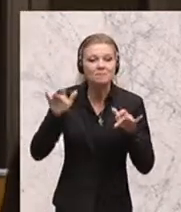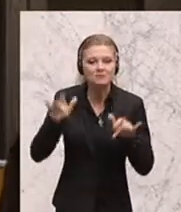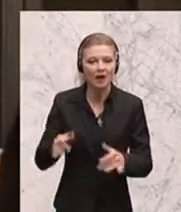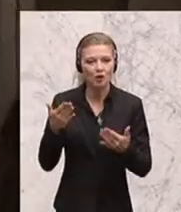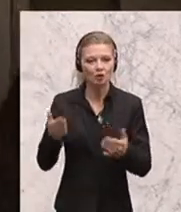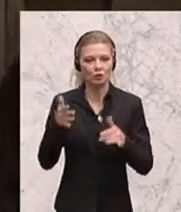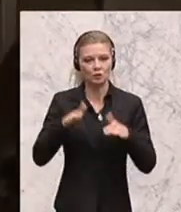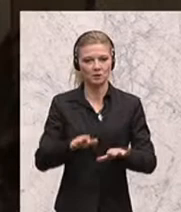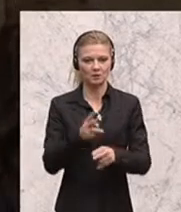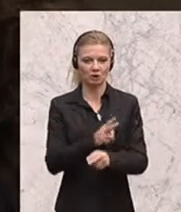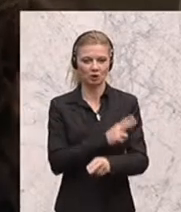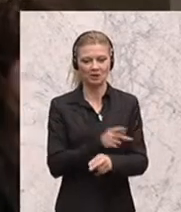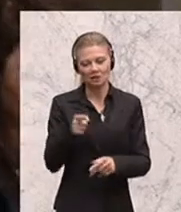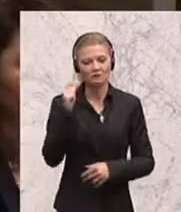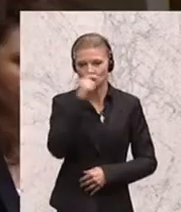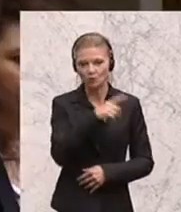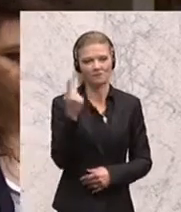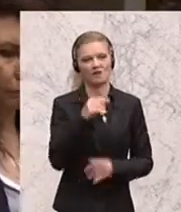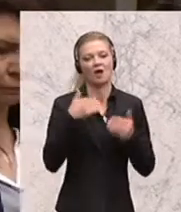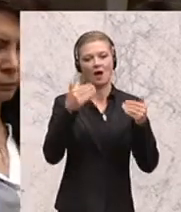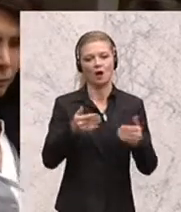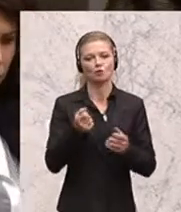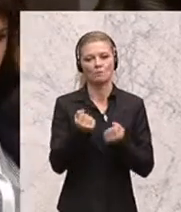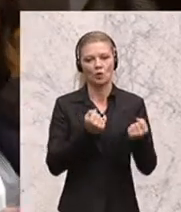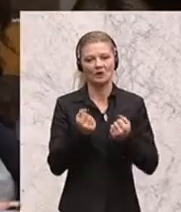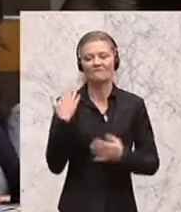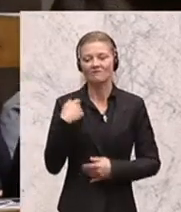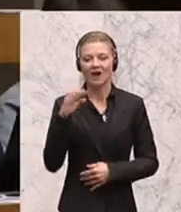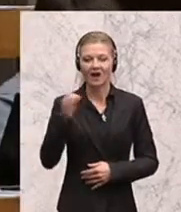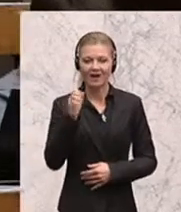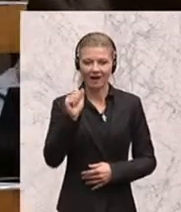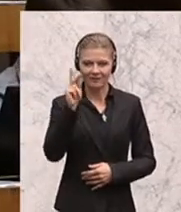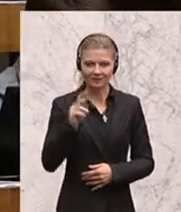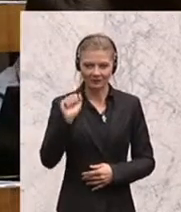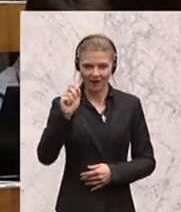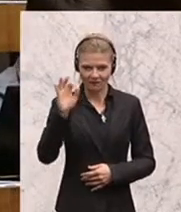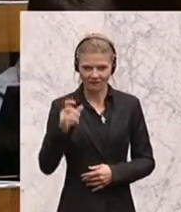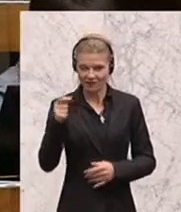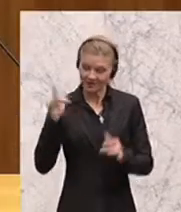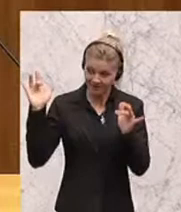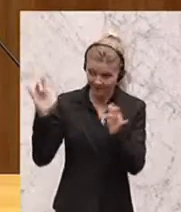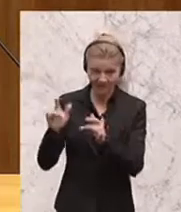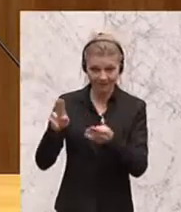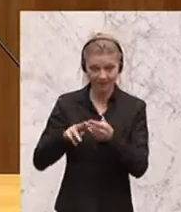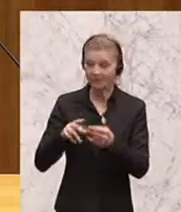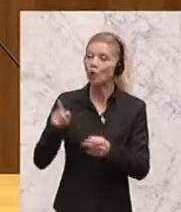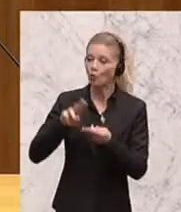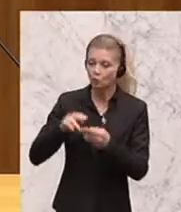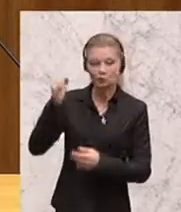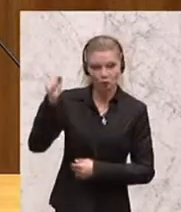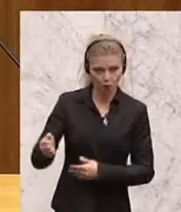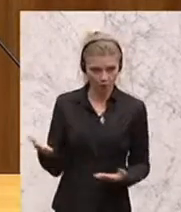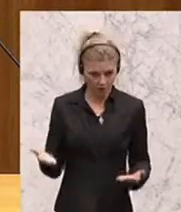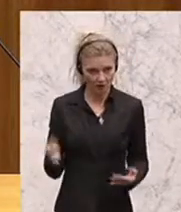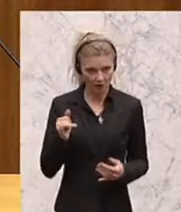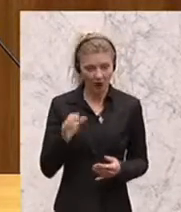besiegt und getötet, aber was dann war, hat dann keiner wirklich beantworten können. Oder man hat Saddam